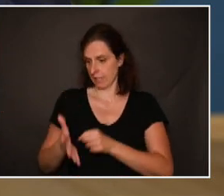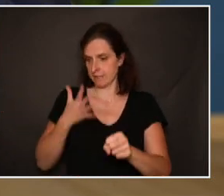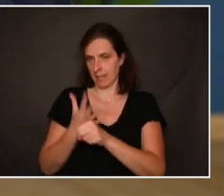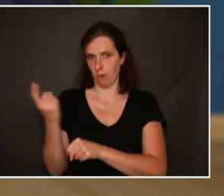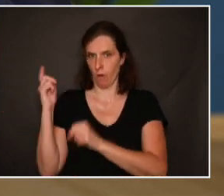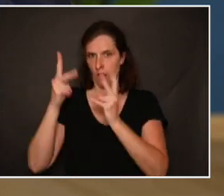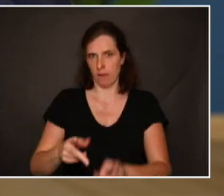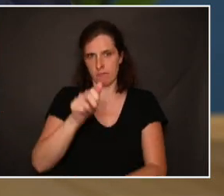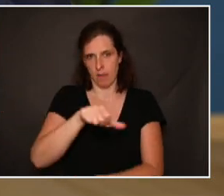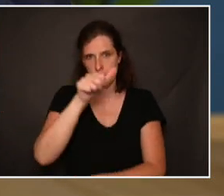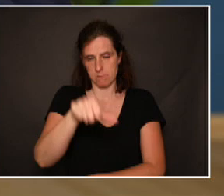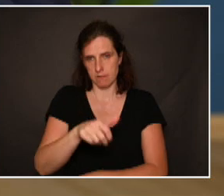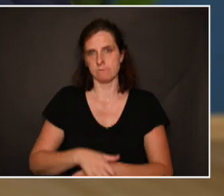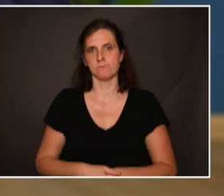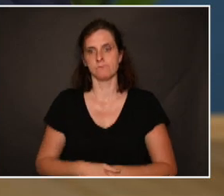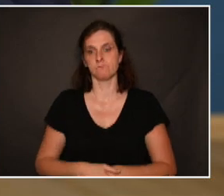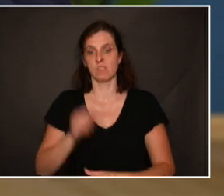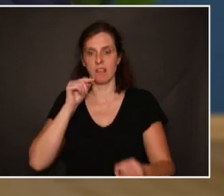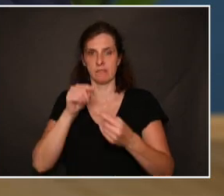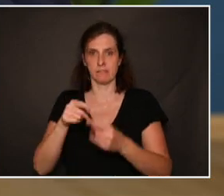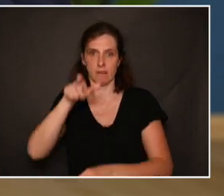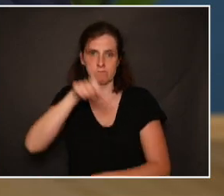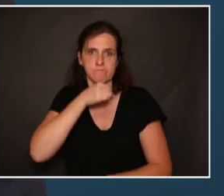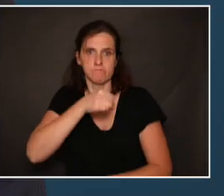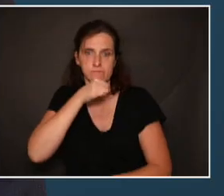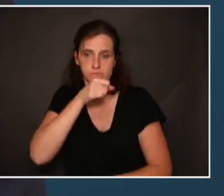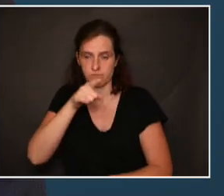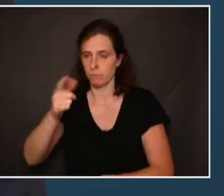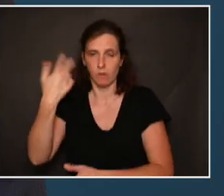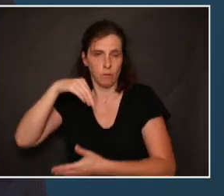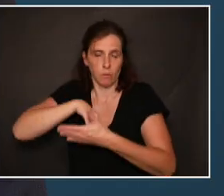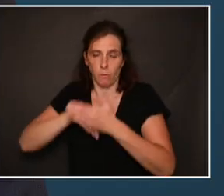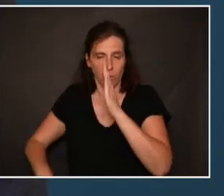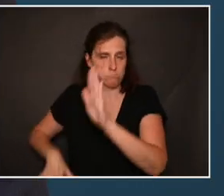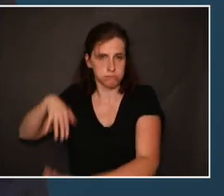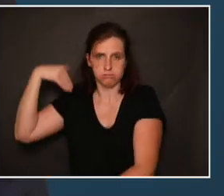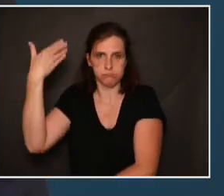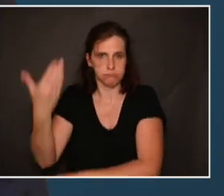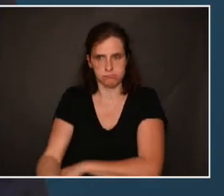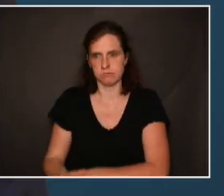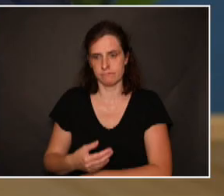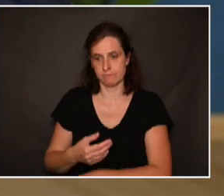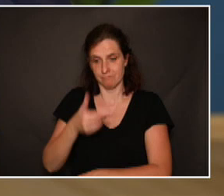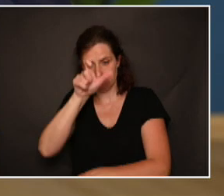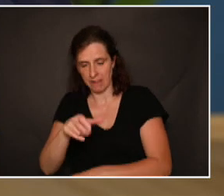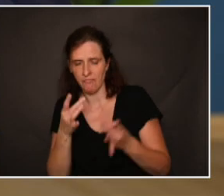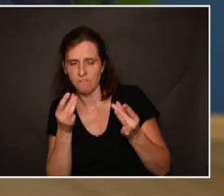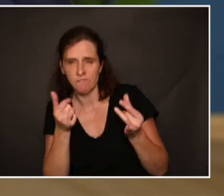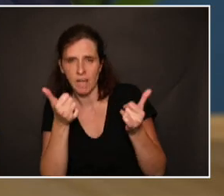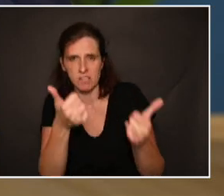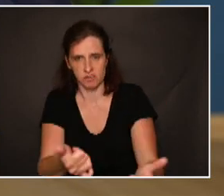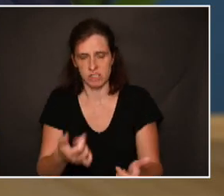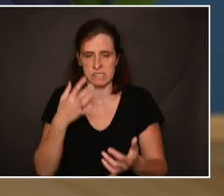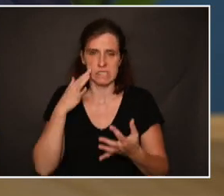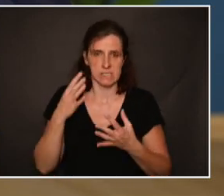nomination. La gériatrie est une vocation chez le professeur Bloch. Soigner les plus fragiles, les plus